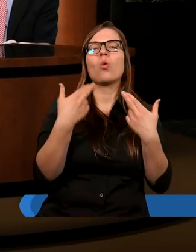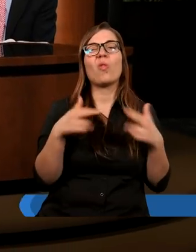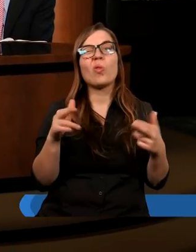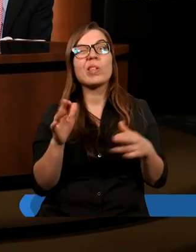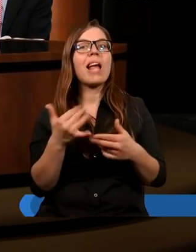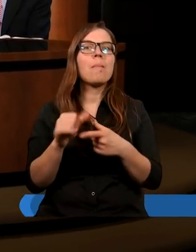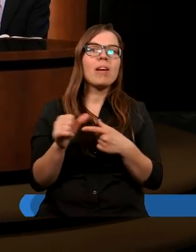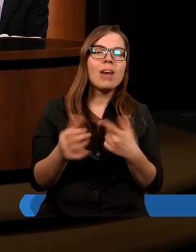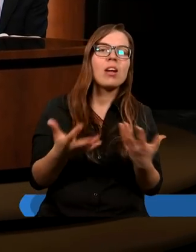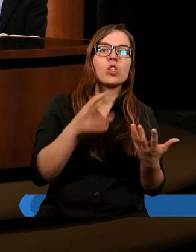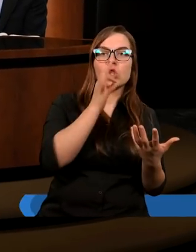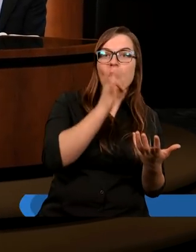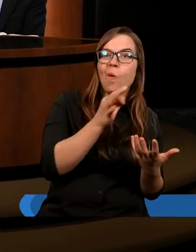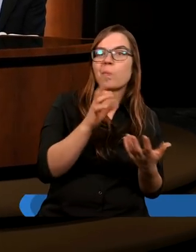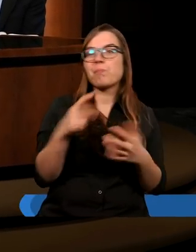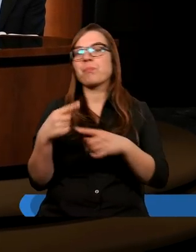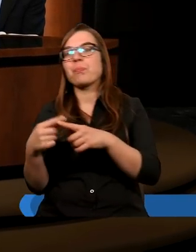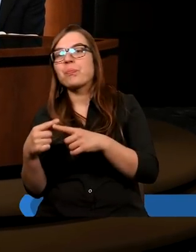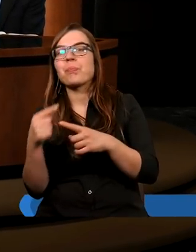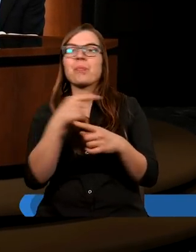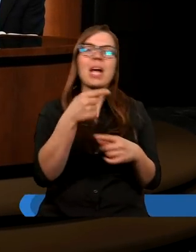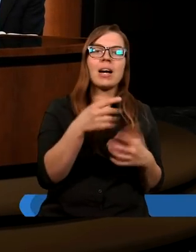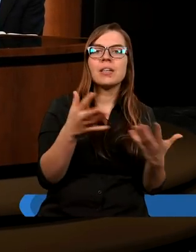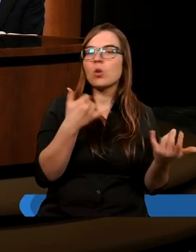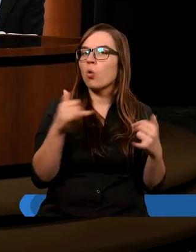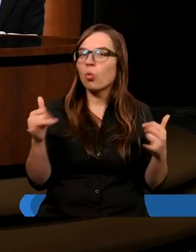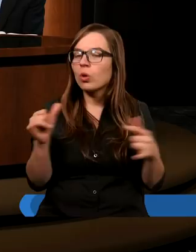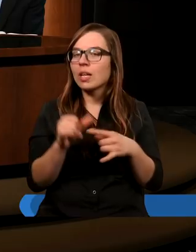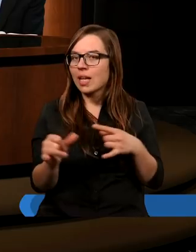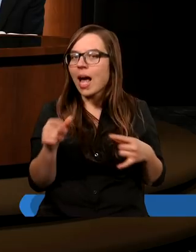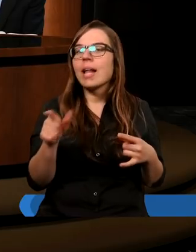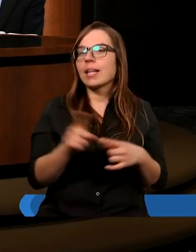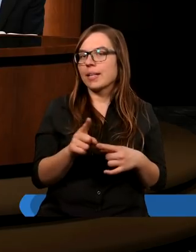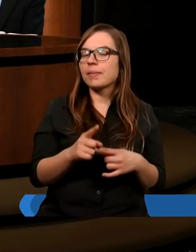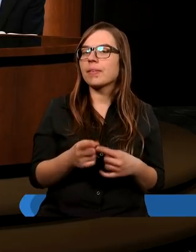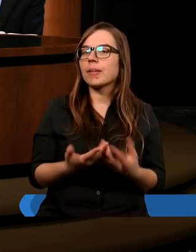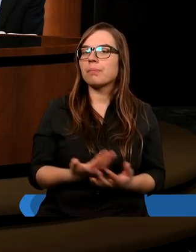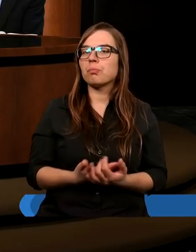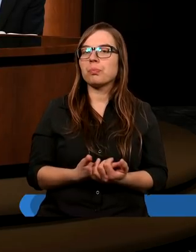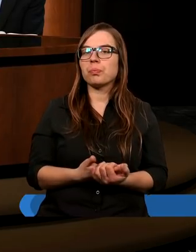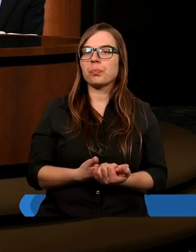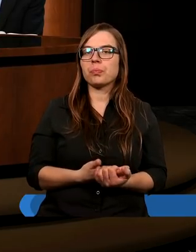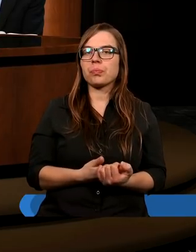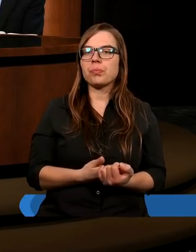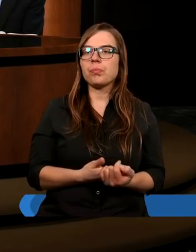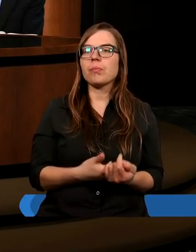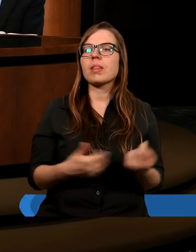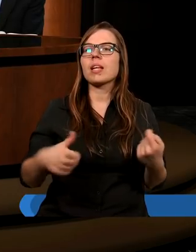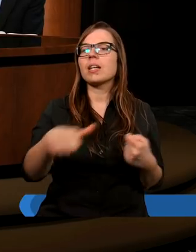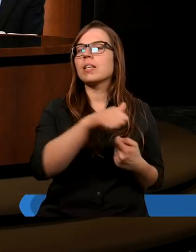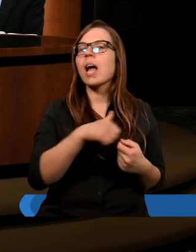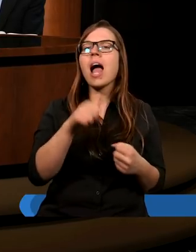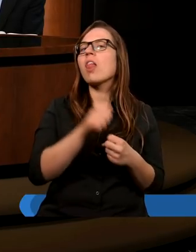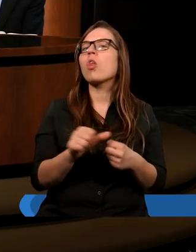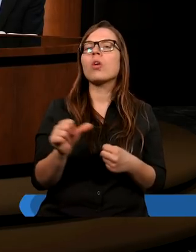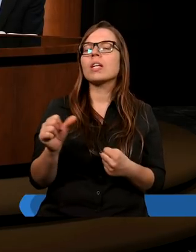była i do dzisiaj różnie jest pojmowana i praktykowana nawet. Jedność jest